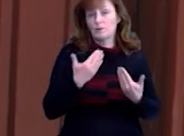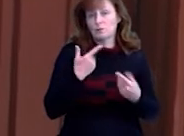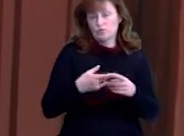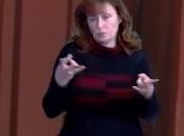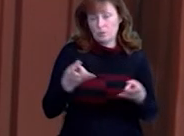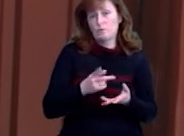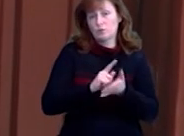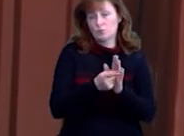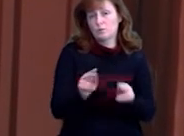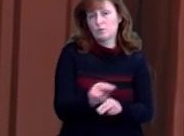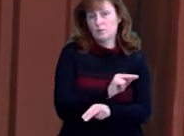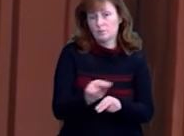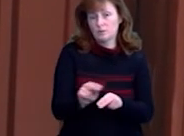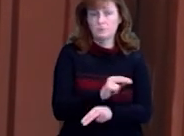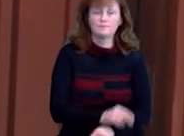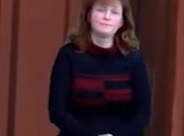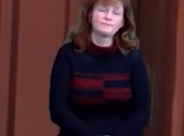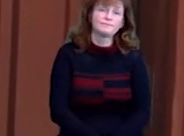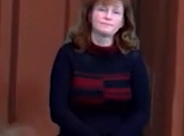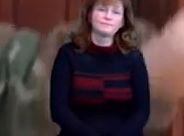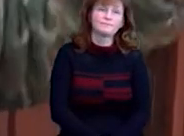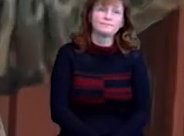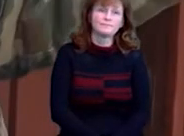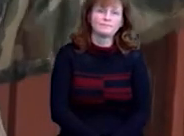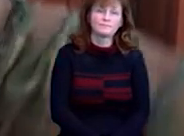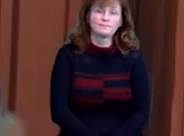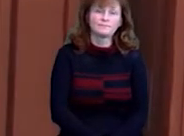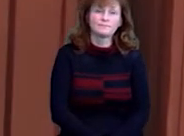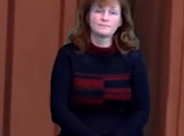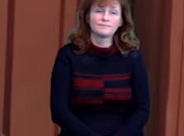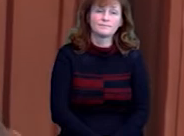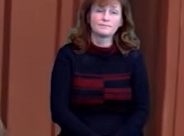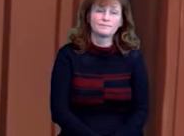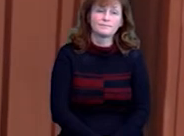воно там рве постійно, особливо напроти цього.